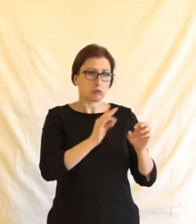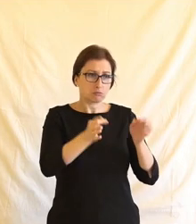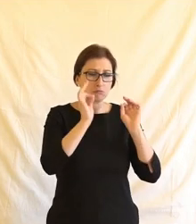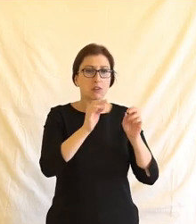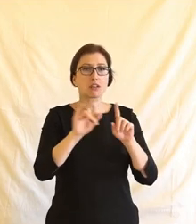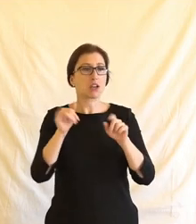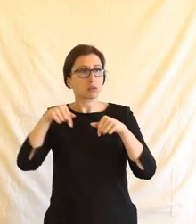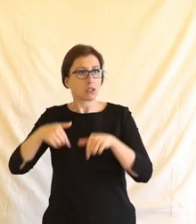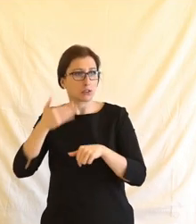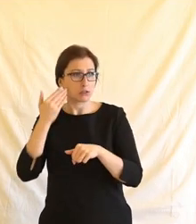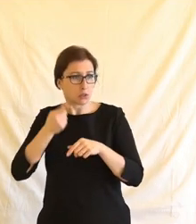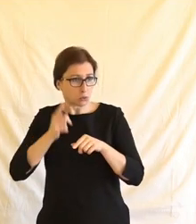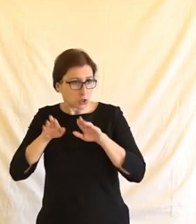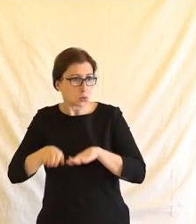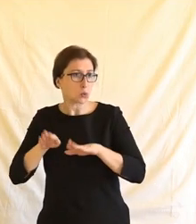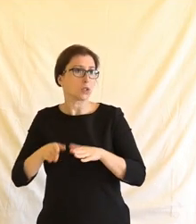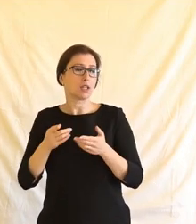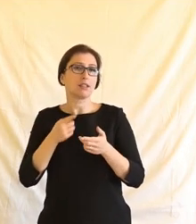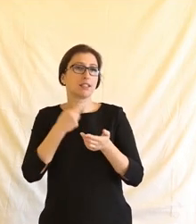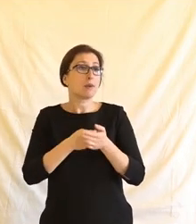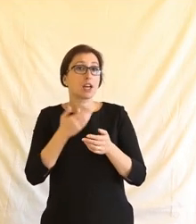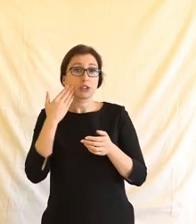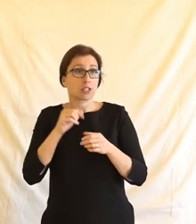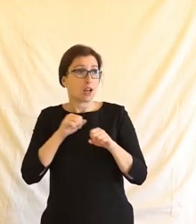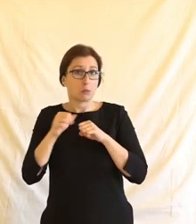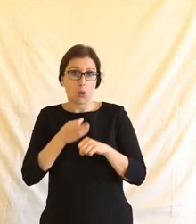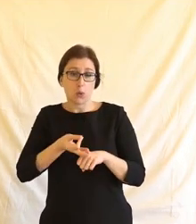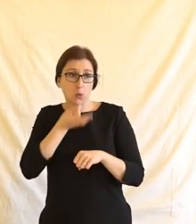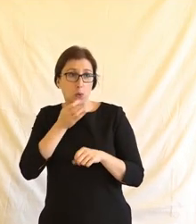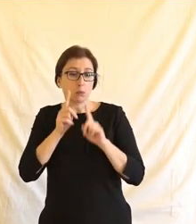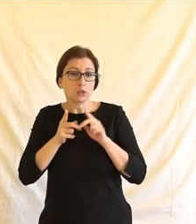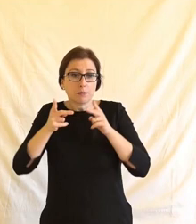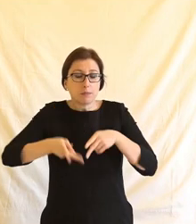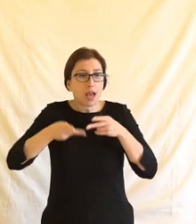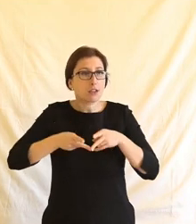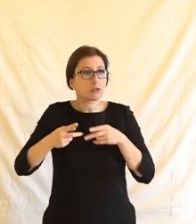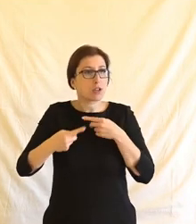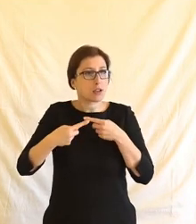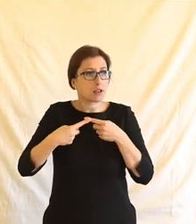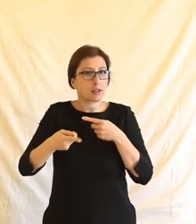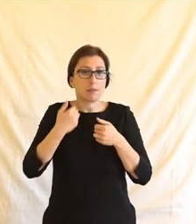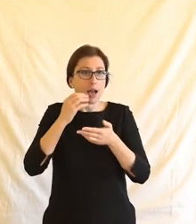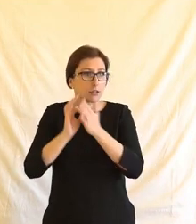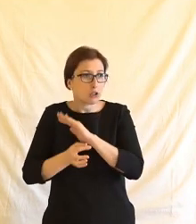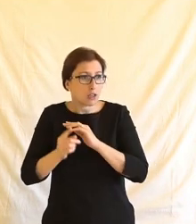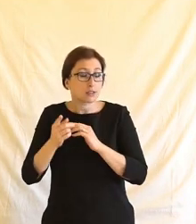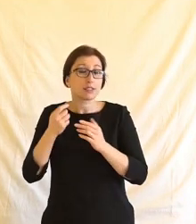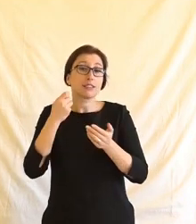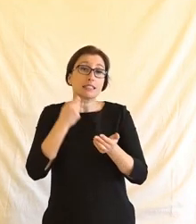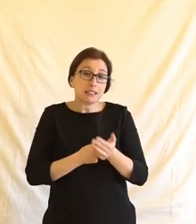musí studovat v České republice, někdo nemůže ani studovat v České republice, protože se musí starat třeba o někoho blízkého, nemá na to čas, takže